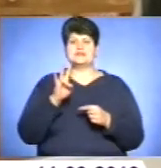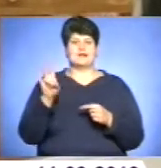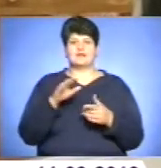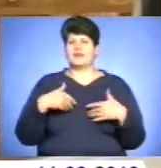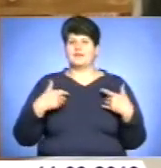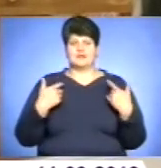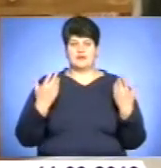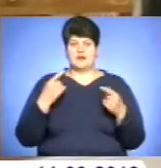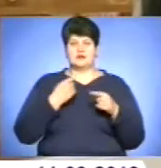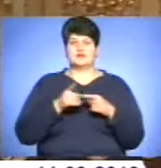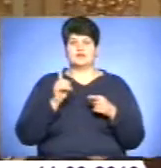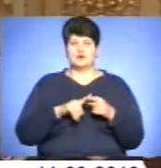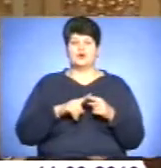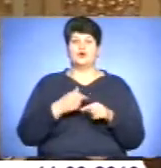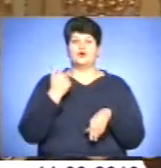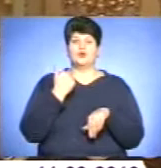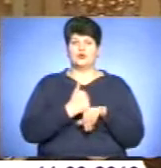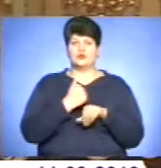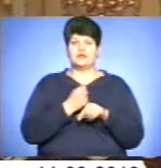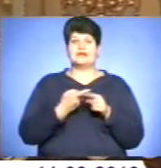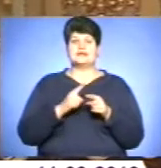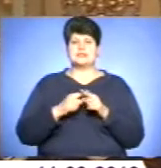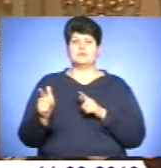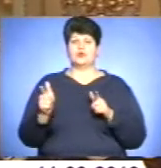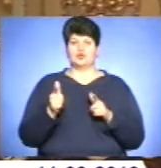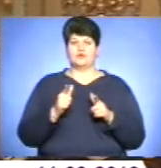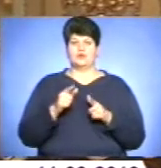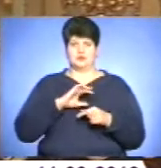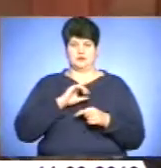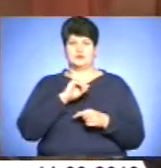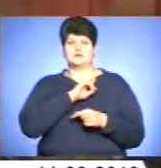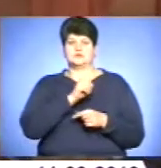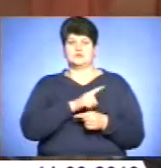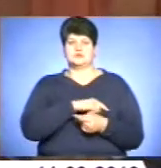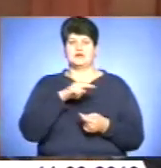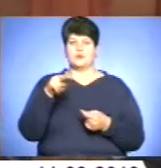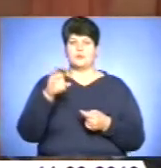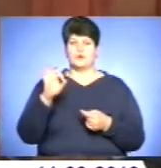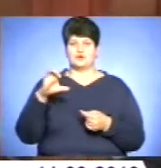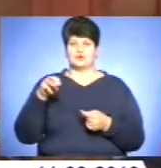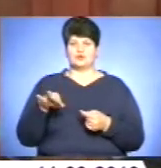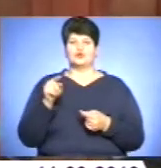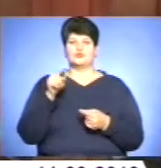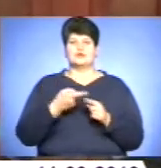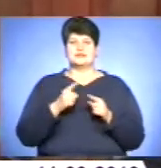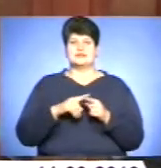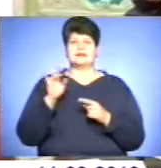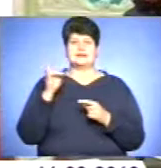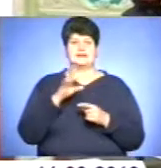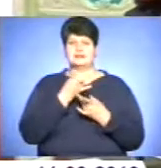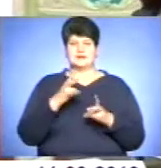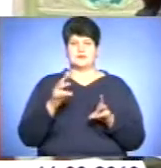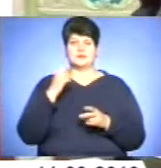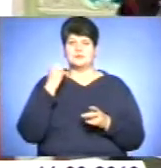гучних гулянь, оскільки основний сенс масниці – підготовка до суворого посту. Тому масляна неділя – це не час для поятства і